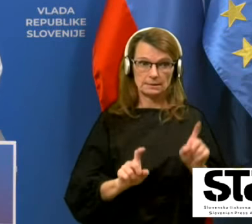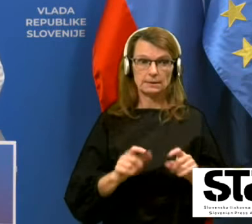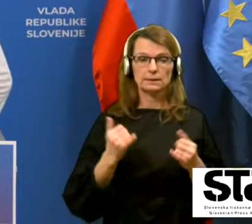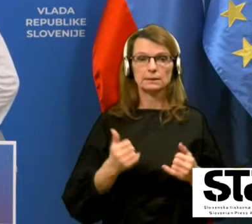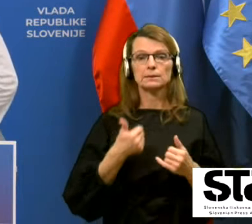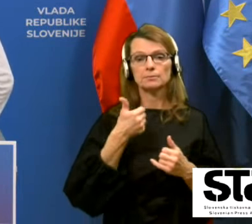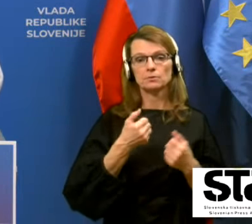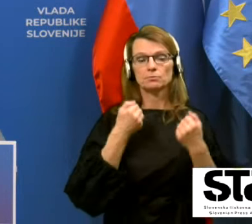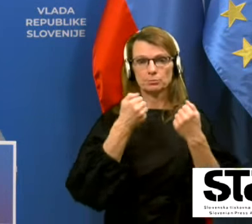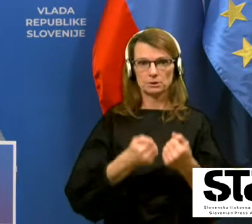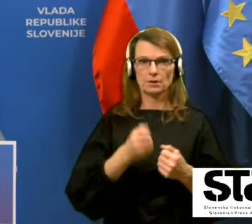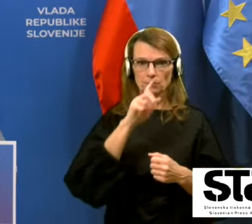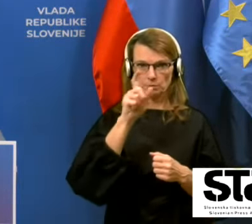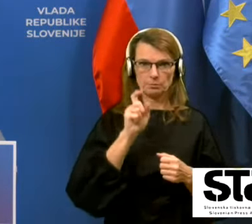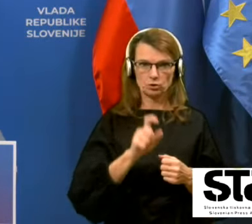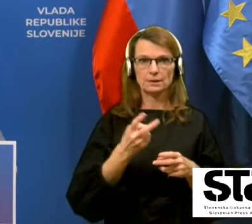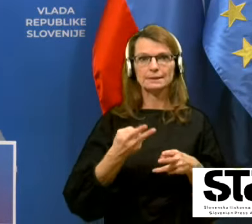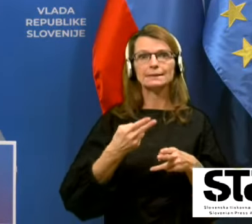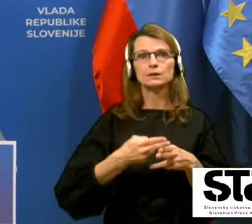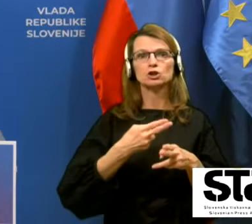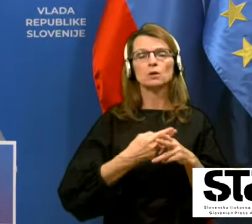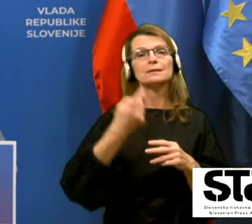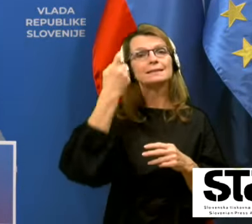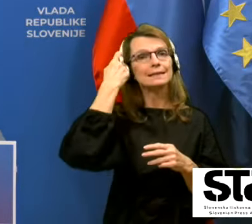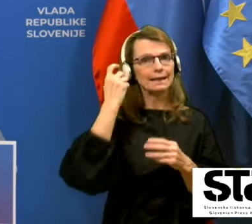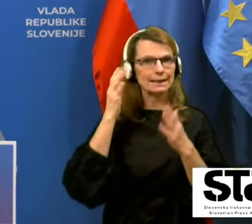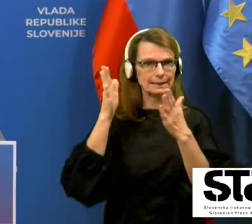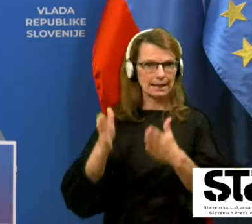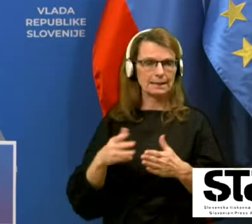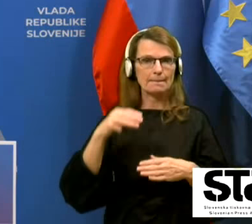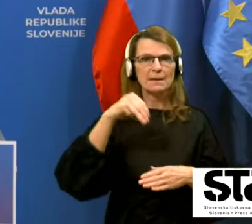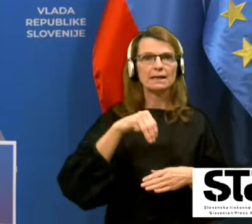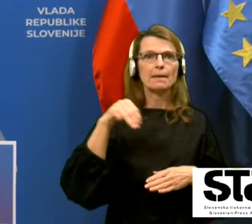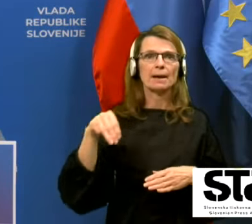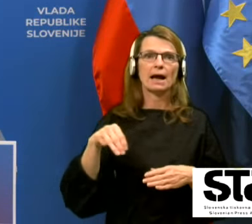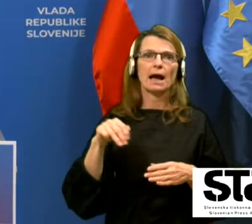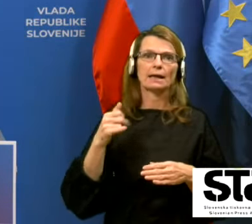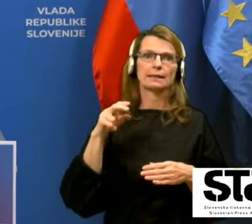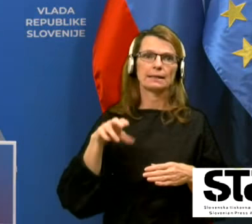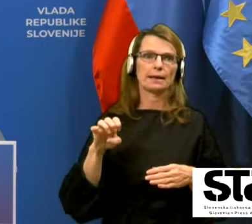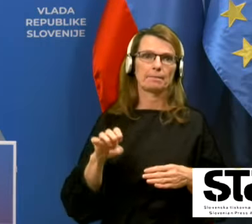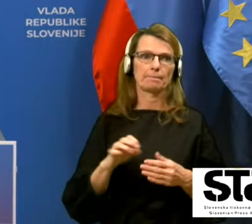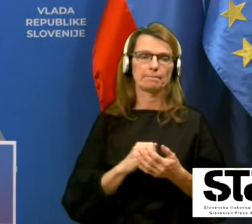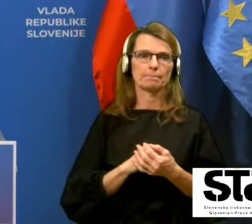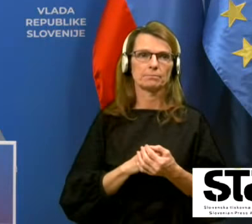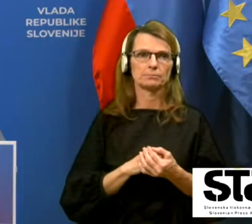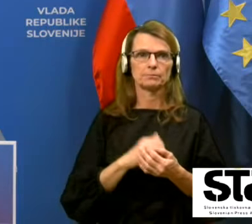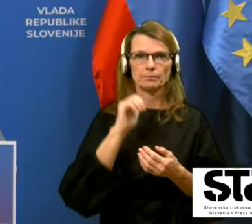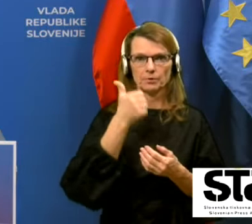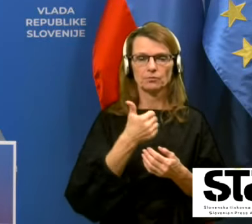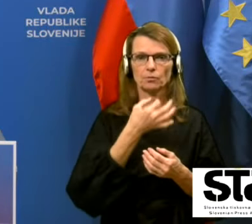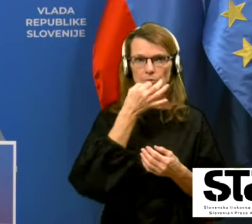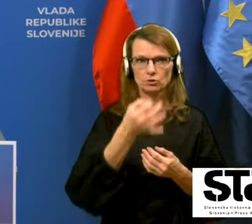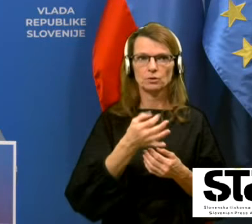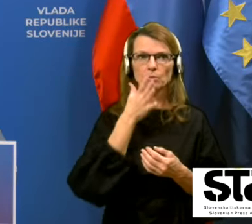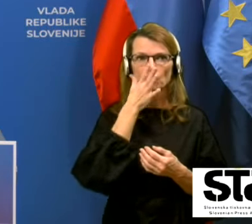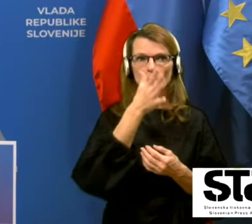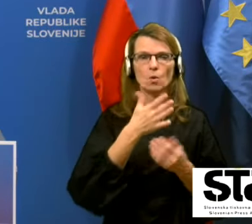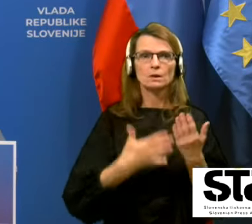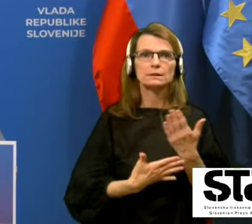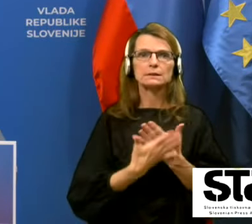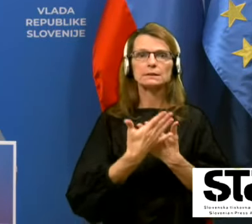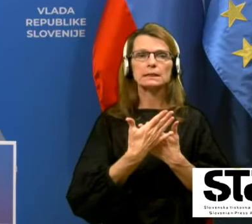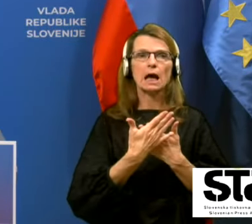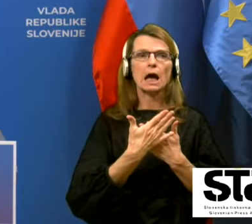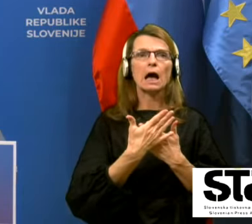zastavite vprašanja državni sekretarki Marijima Gajme. Prvo vprašanje bo za